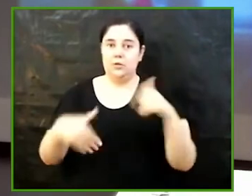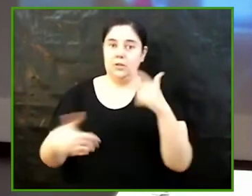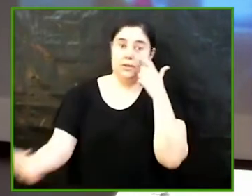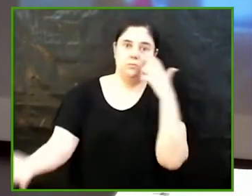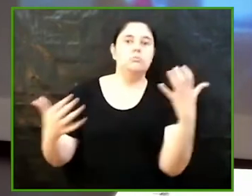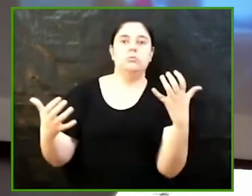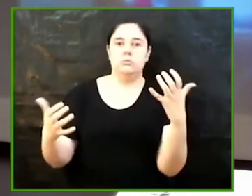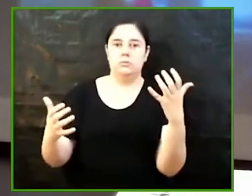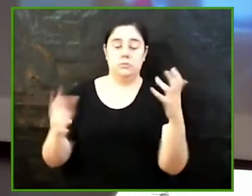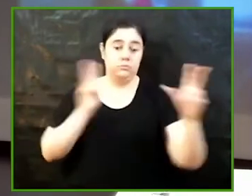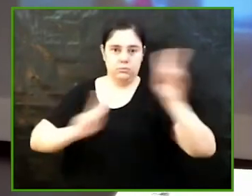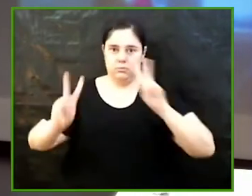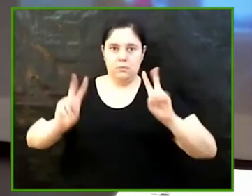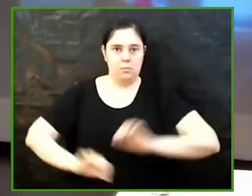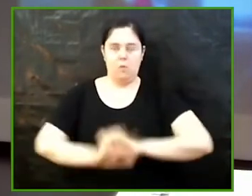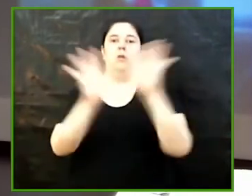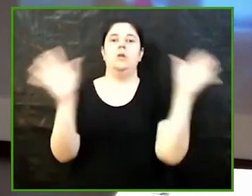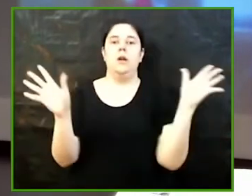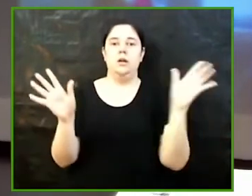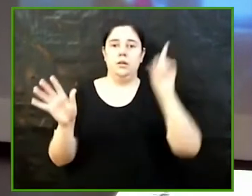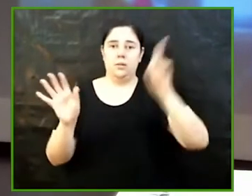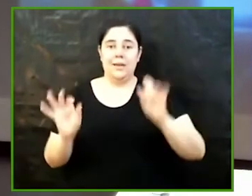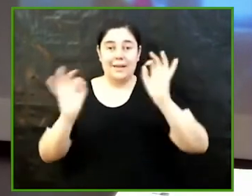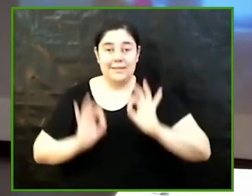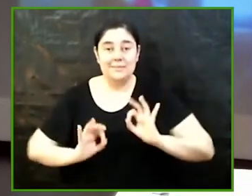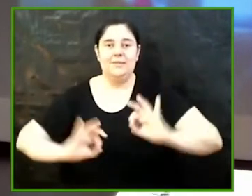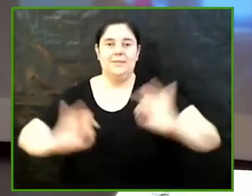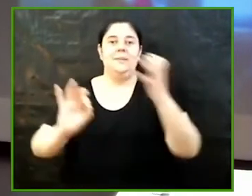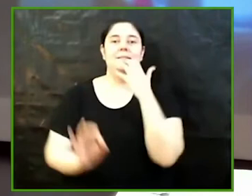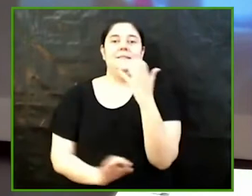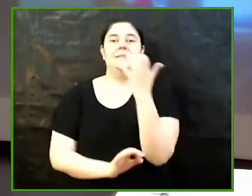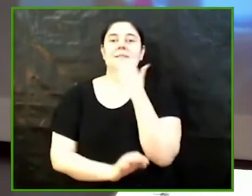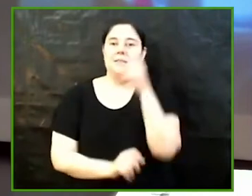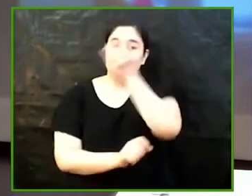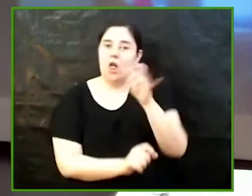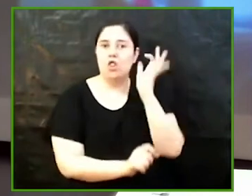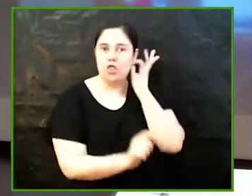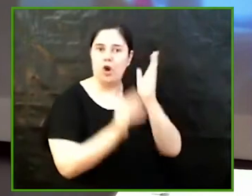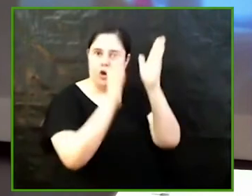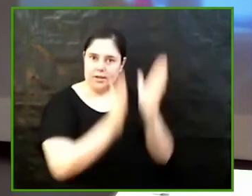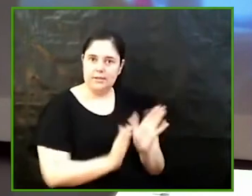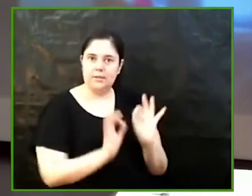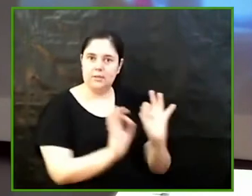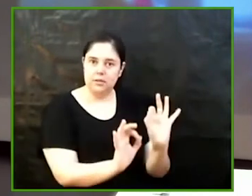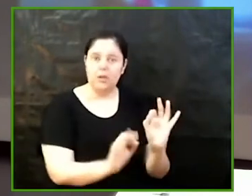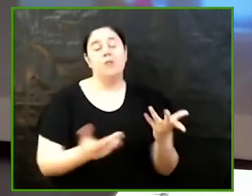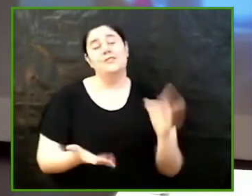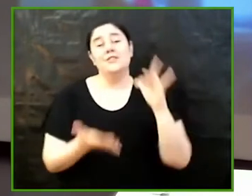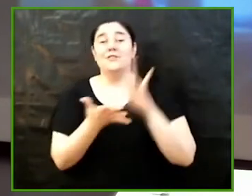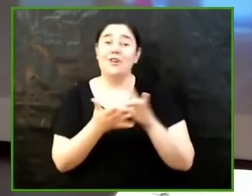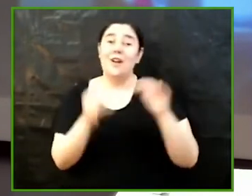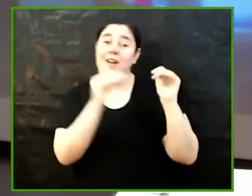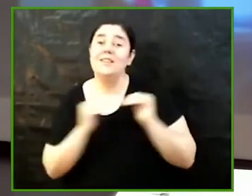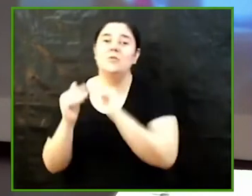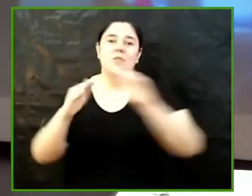i especialment sobre les dones. I per tant, és important seguir lluitant per aquesta igualtat de gènere perquè si volem